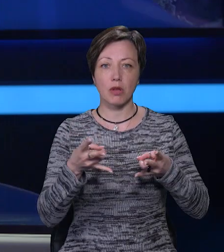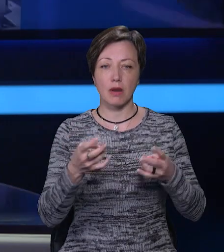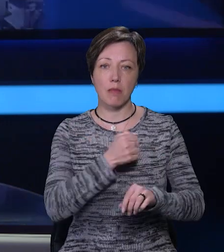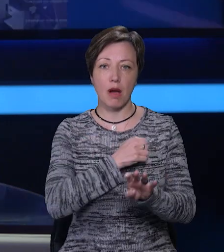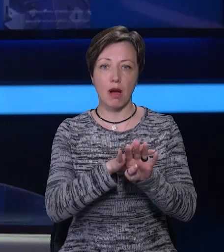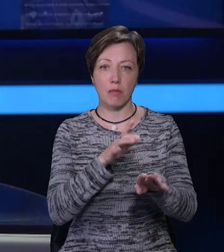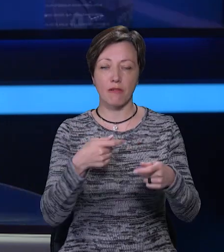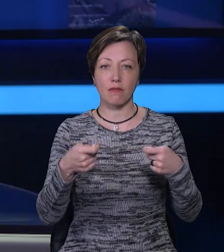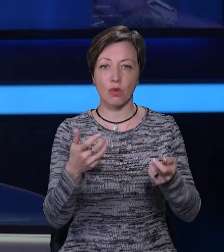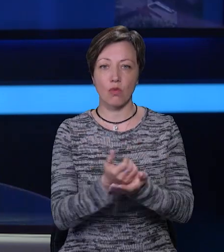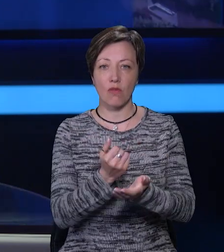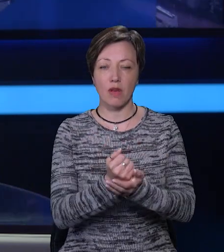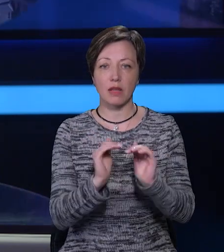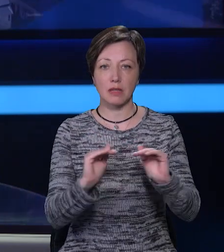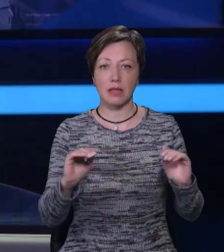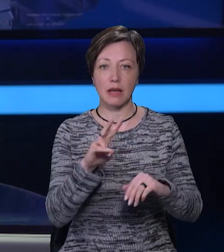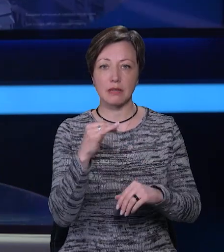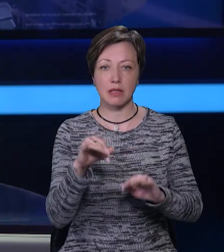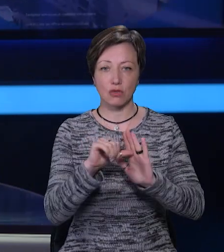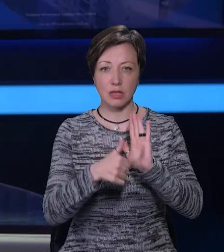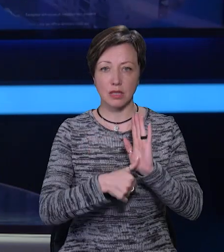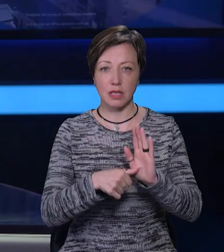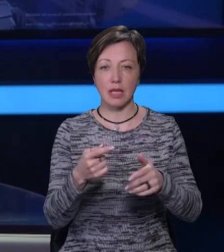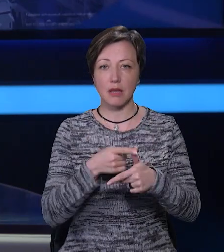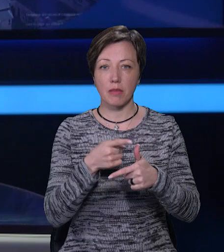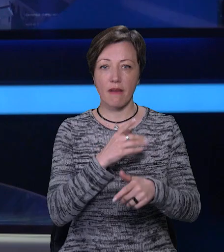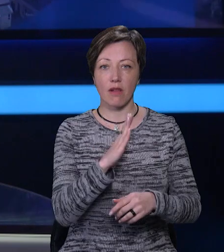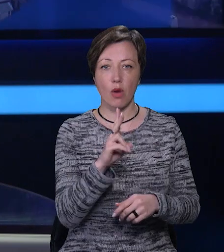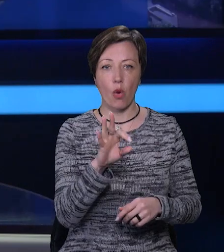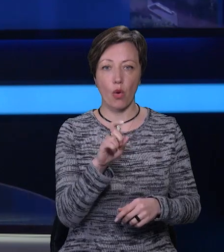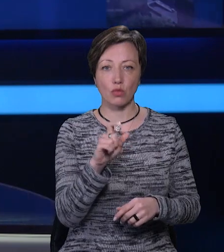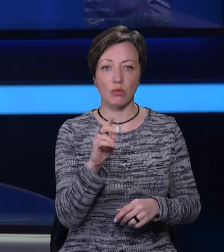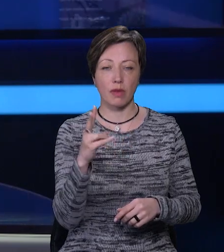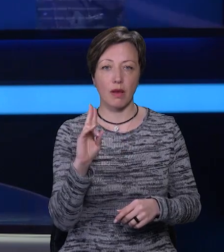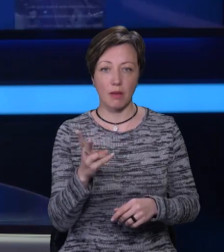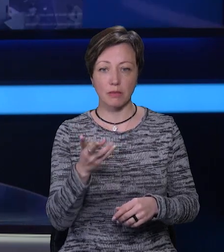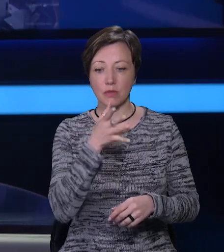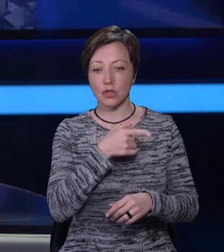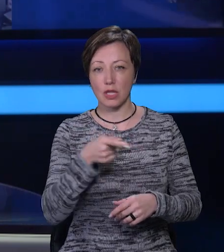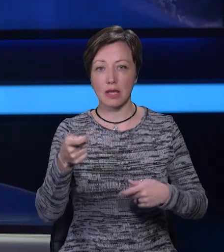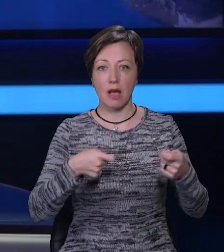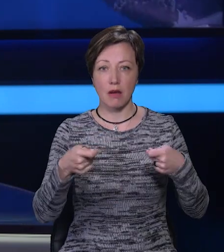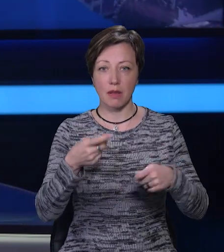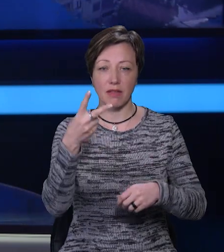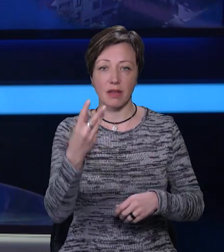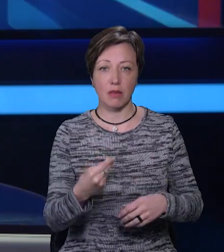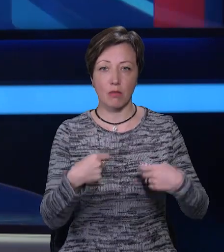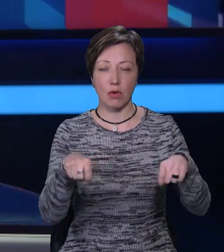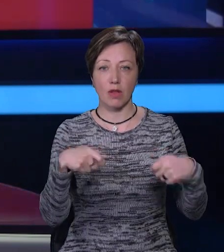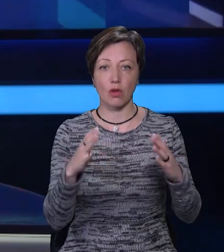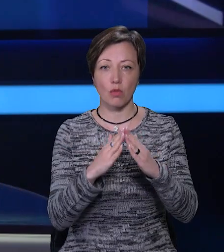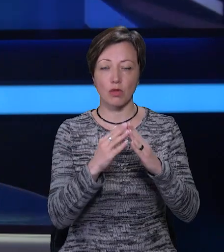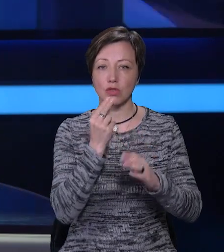армії вторгували школярі ліцею номер 16 імені Володимира Козубняка. Під час ярмарку, який тривав два дні, продавали